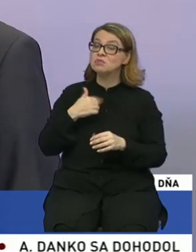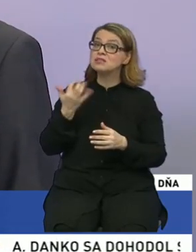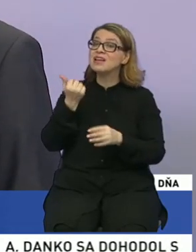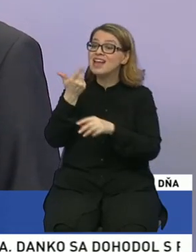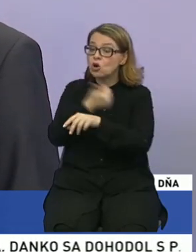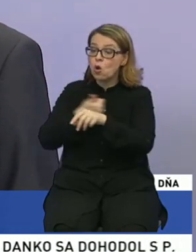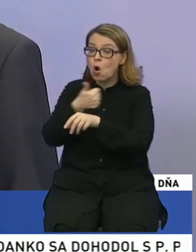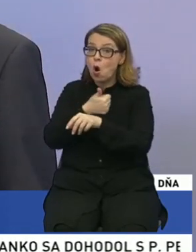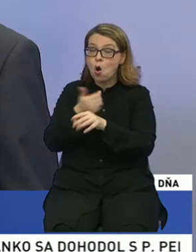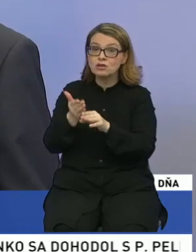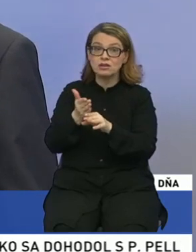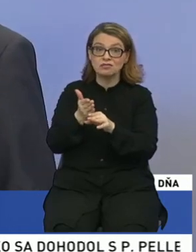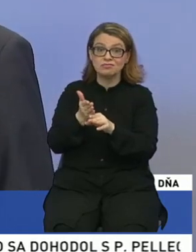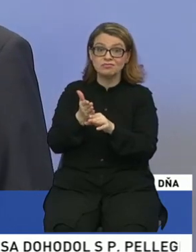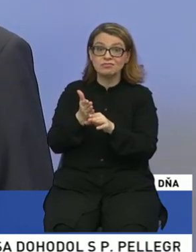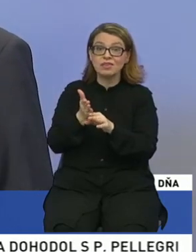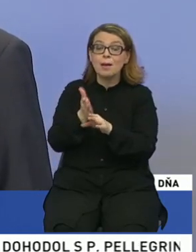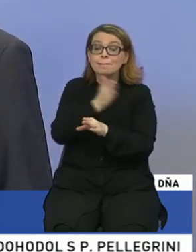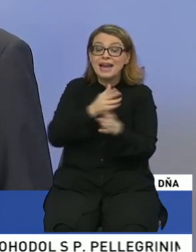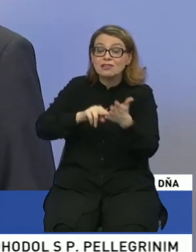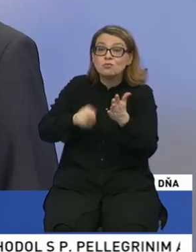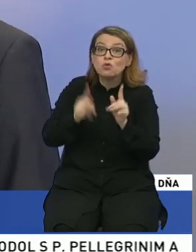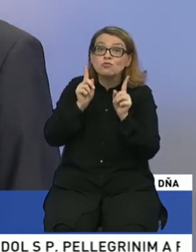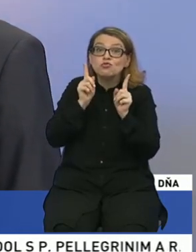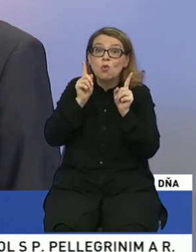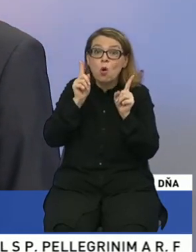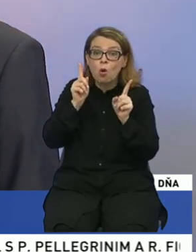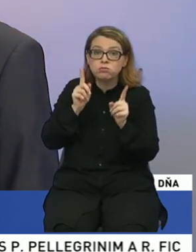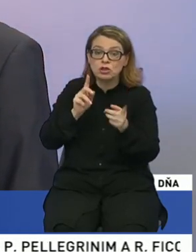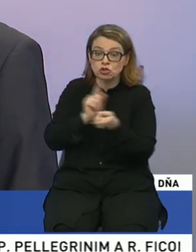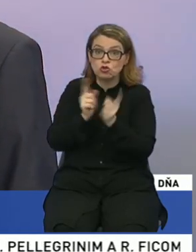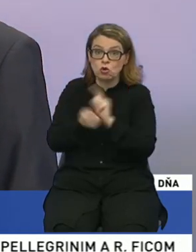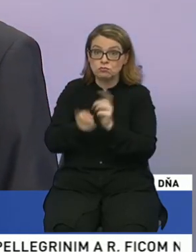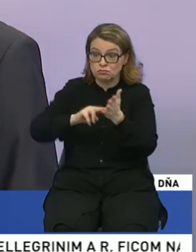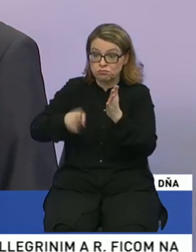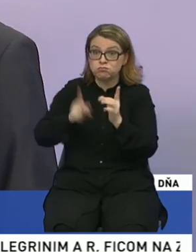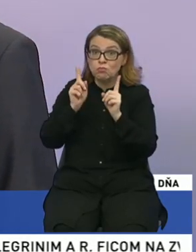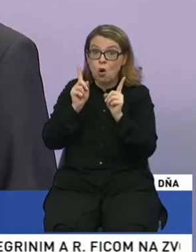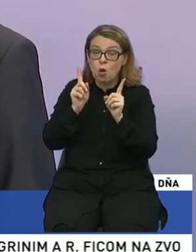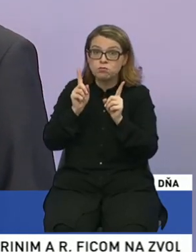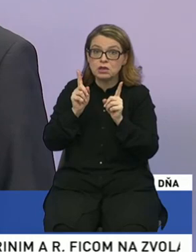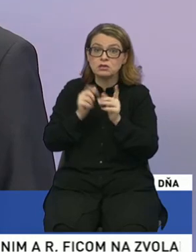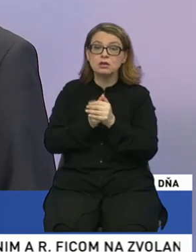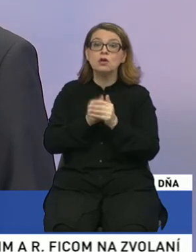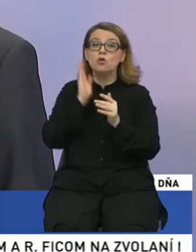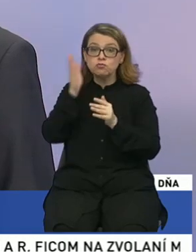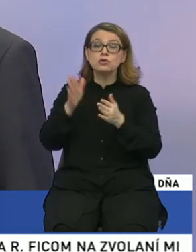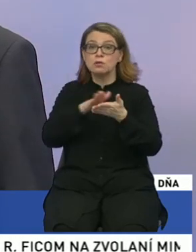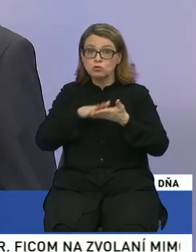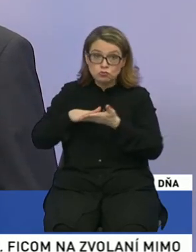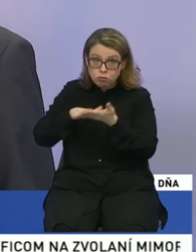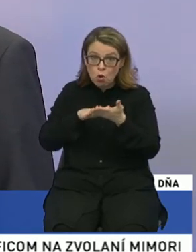hodín pred podpisom dohody s tým, že pôjdeme na spoločnú